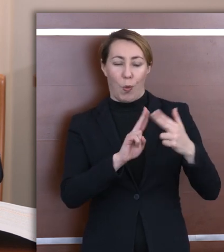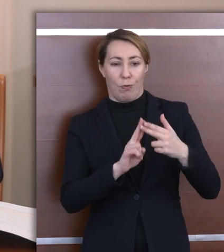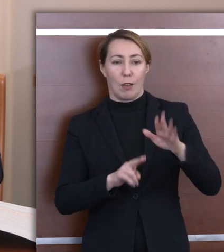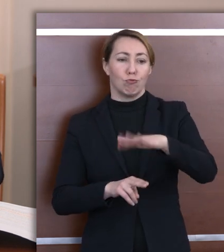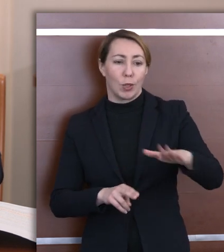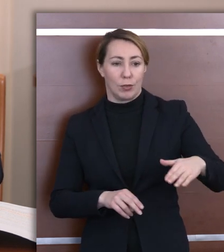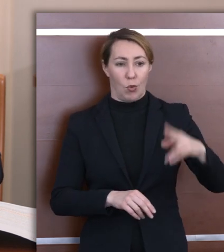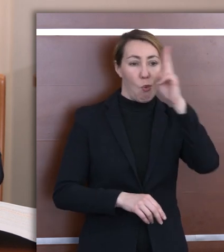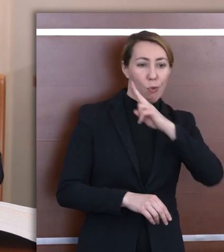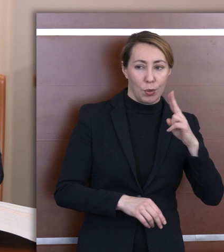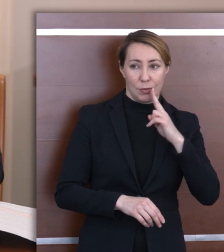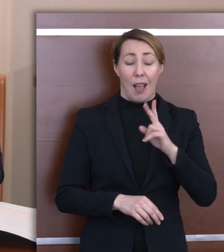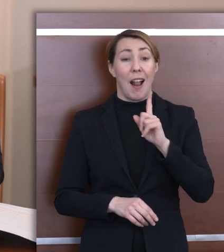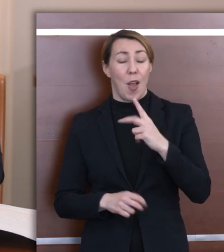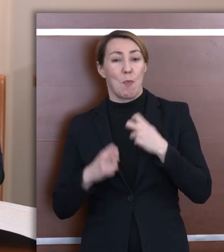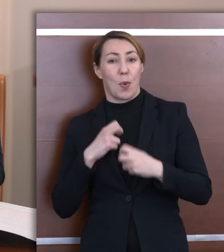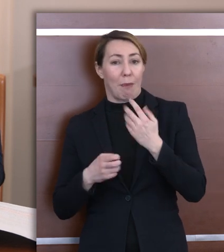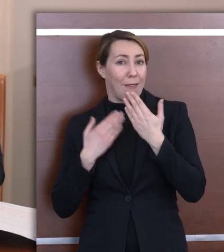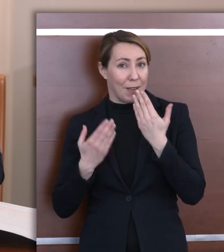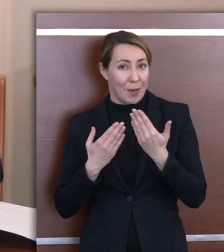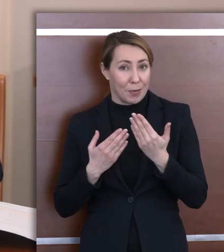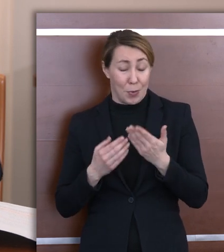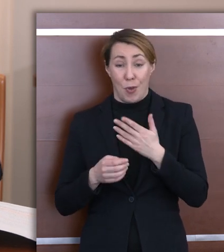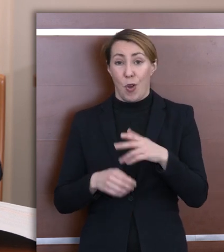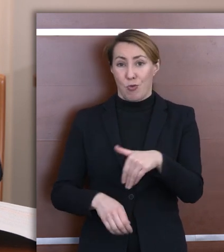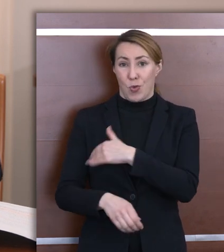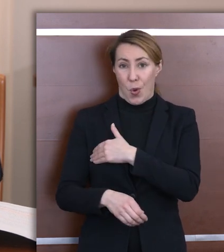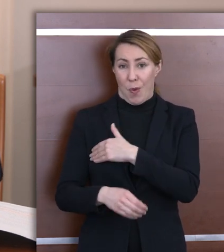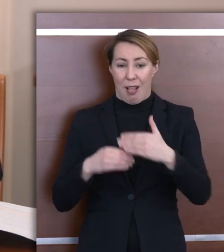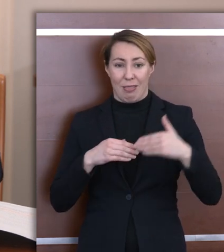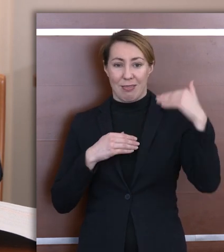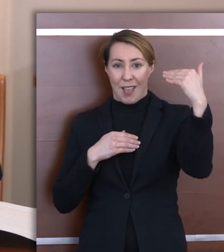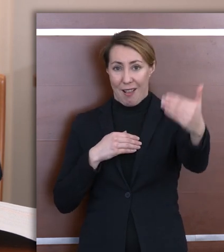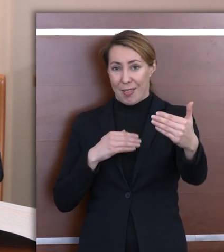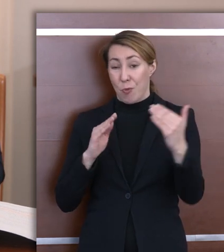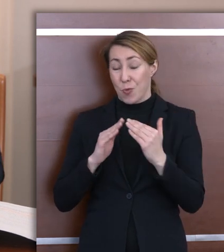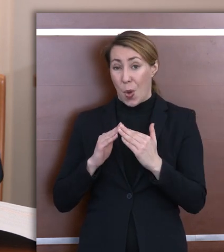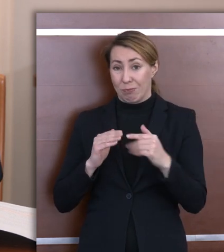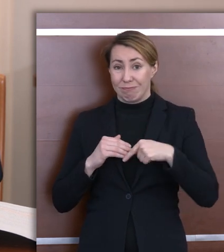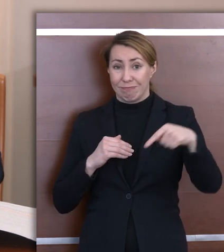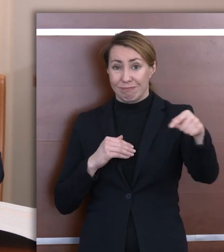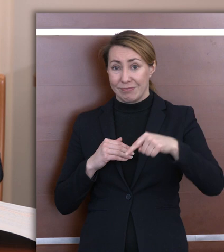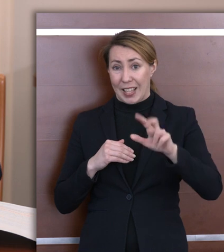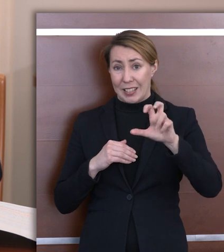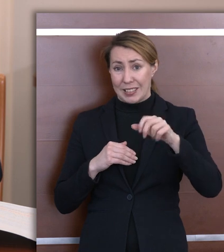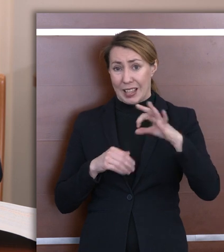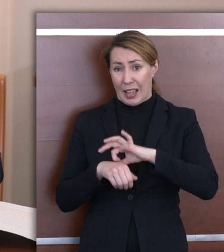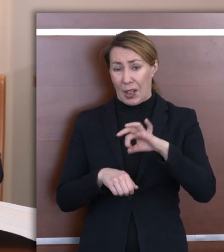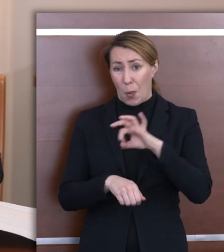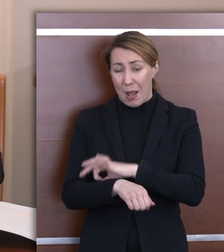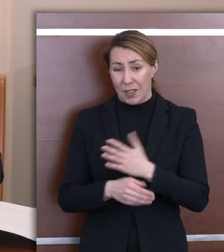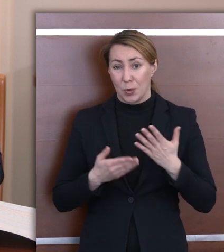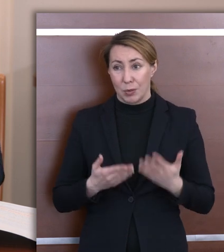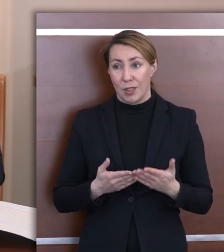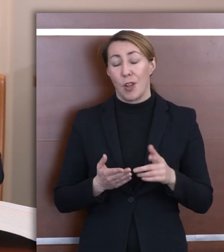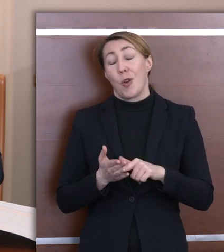Problem jednak polegał na tym, że jest to szkoła oddolona, była to szkoła oddolona od domu o ponad 300 kilometrów. związku